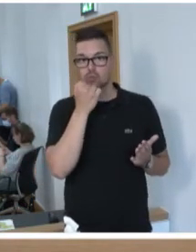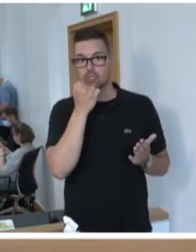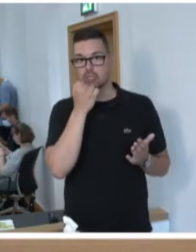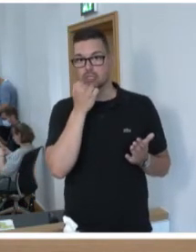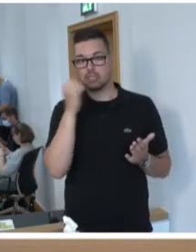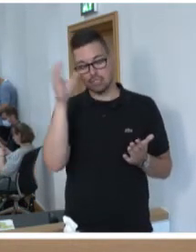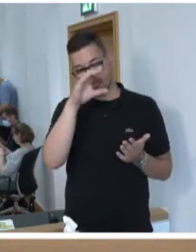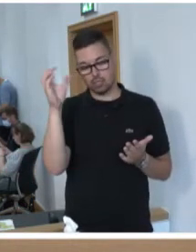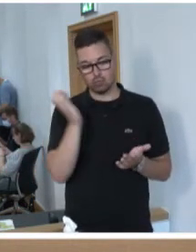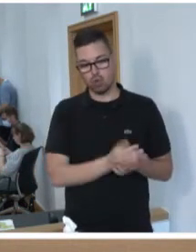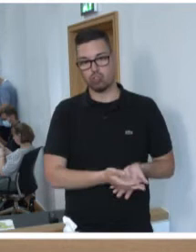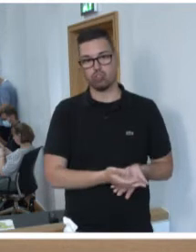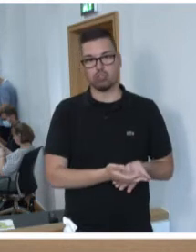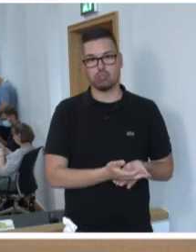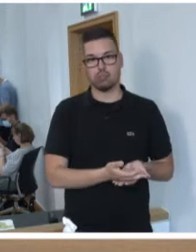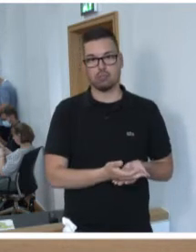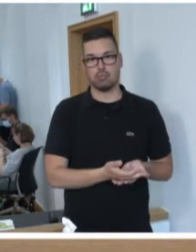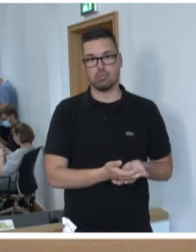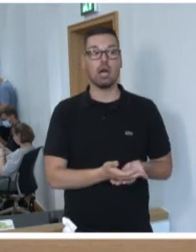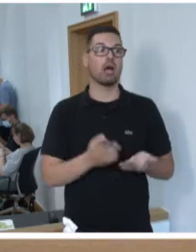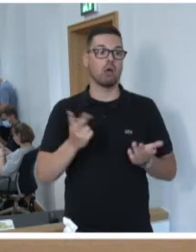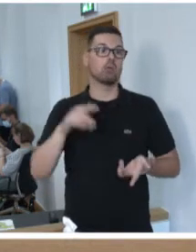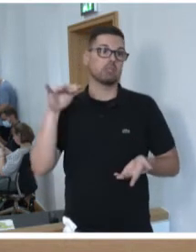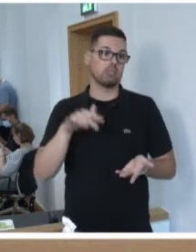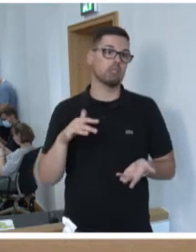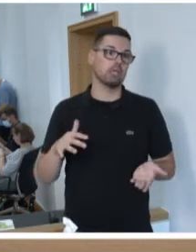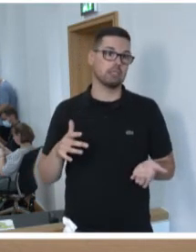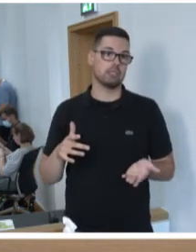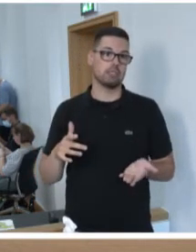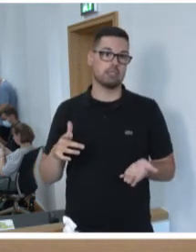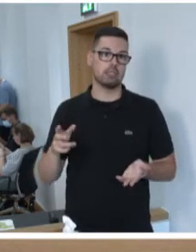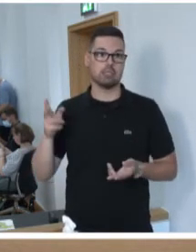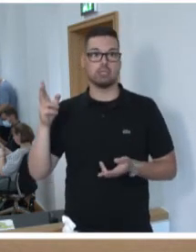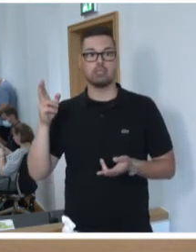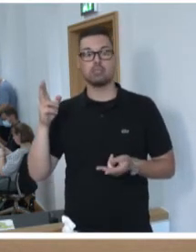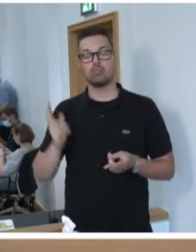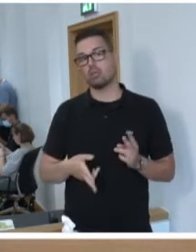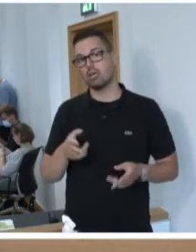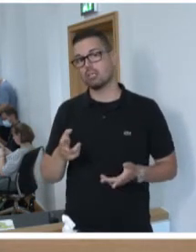enttäuscht worden. Auch das, meine Damen und Herren, auch das bedauern wir sehr.